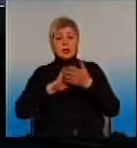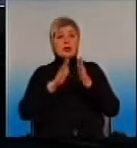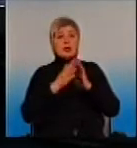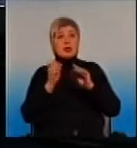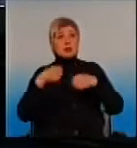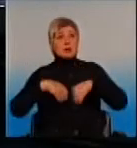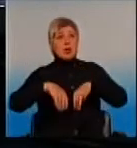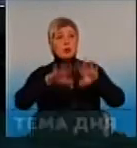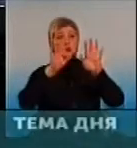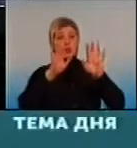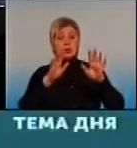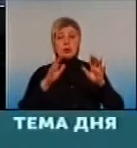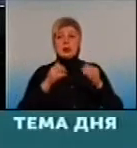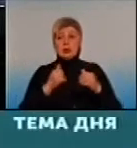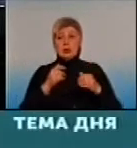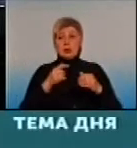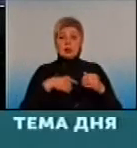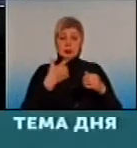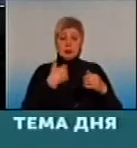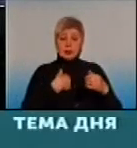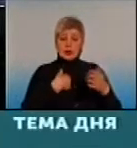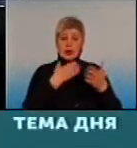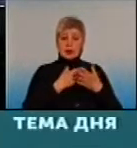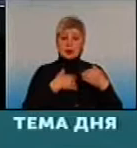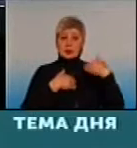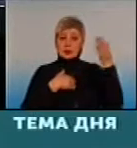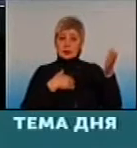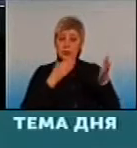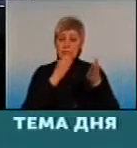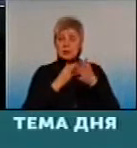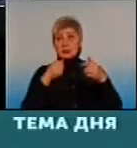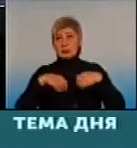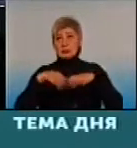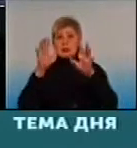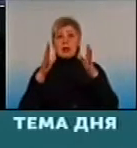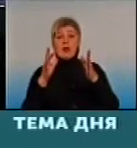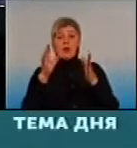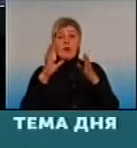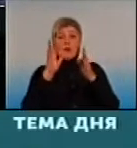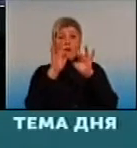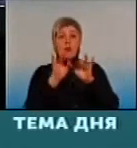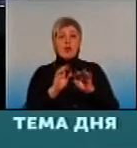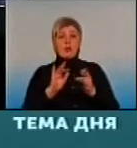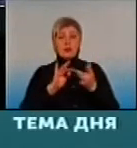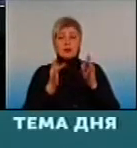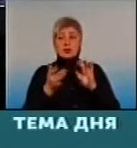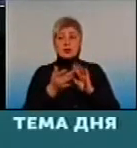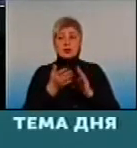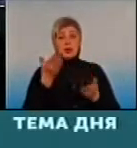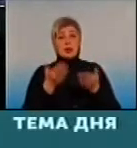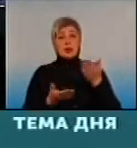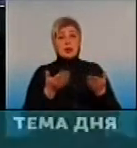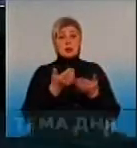в системі і ви є. І доктор є, що у нього появились пациенти, і ви є. Тому що ви є в цій системі. Якщо ви передумуєте, вже був такий вопрос,